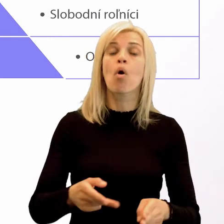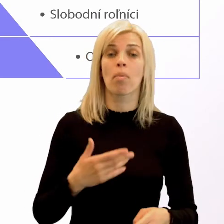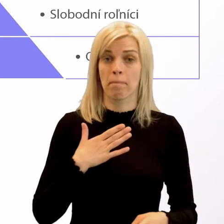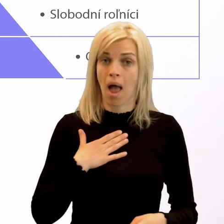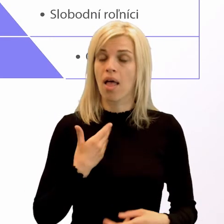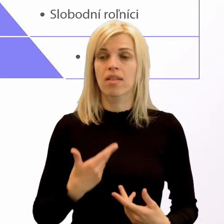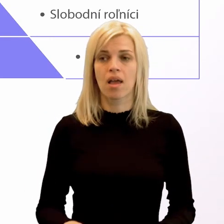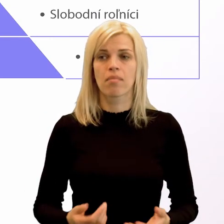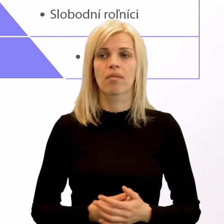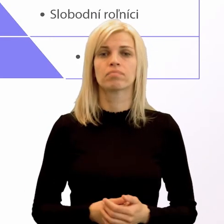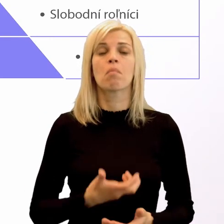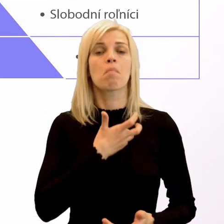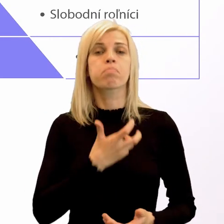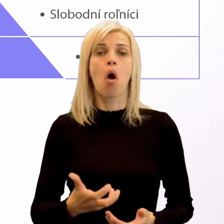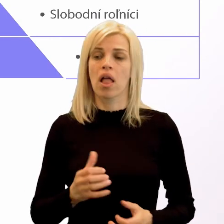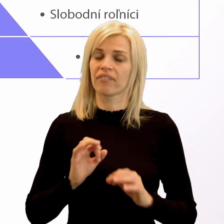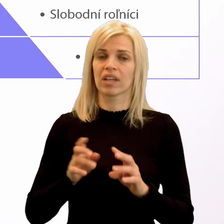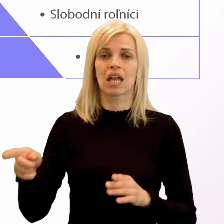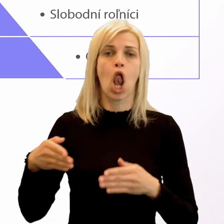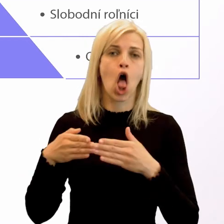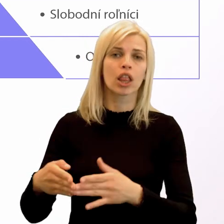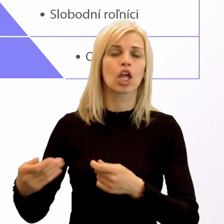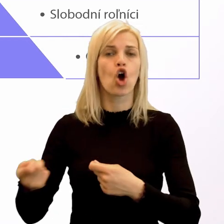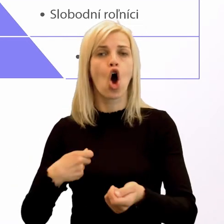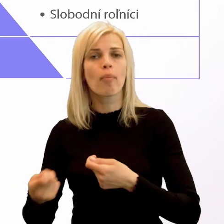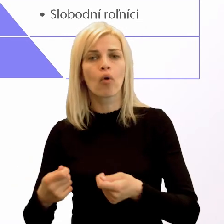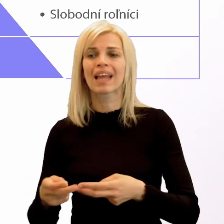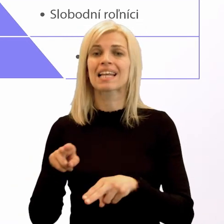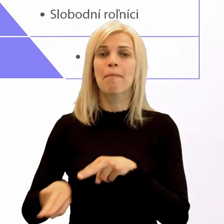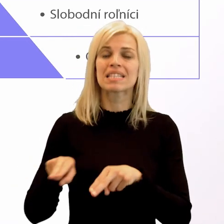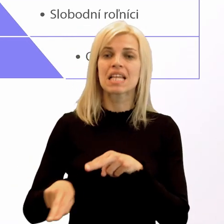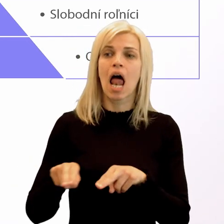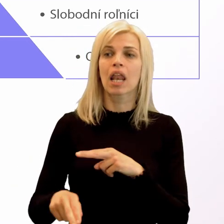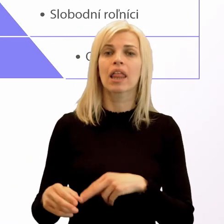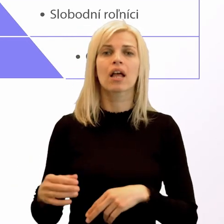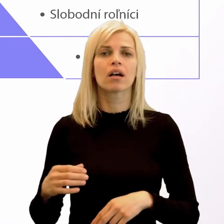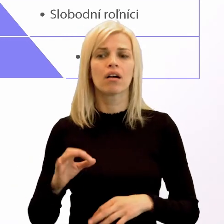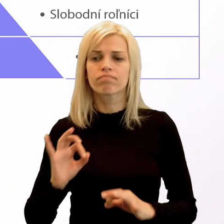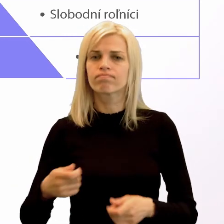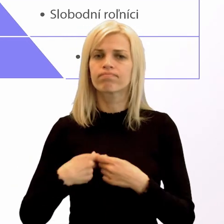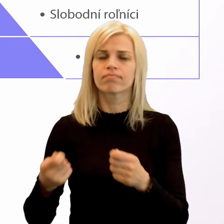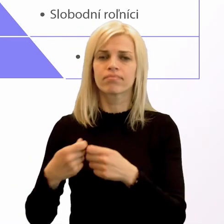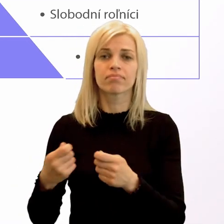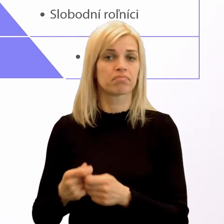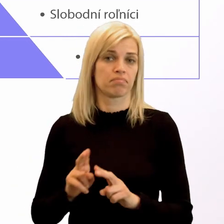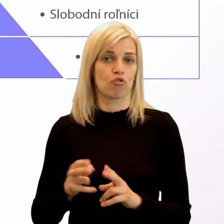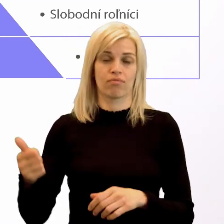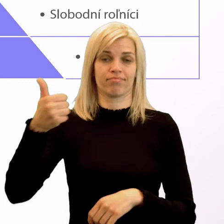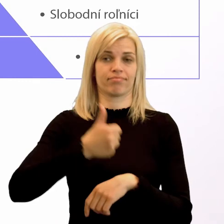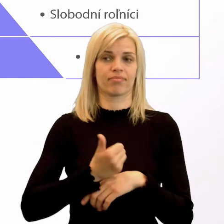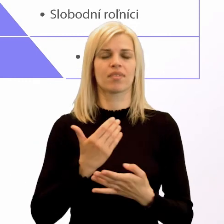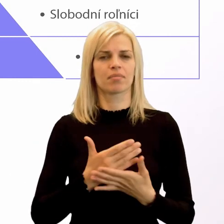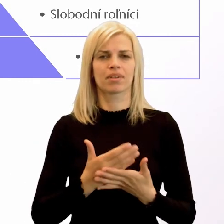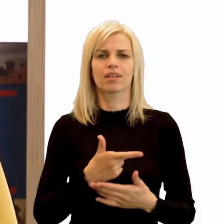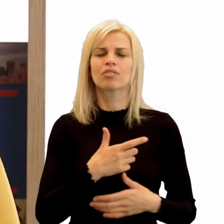stať aj lodník, obchodník alebo zručný remeselník, ktorého tovar sa dobre predával. Preto sa snažili získať moc z ruk